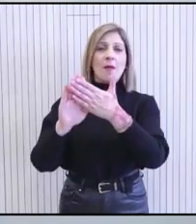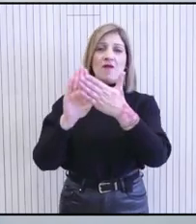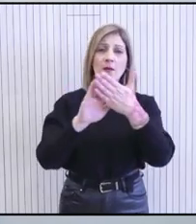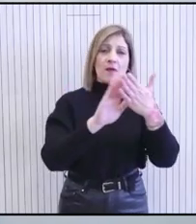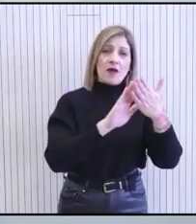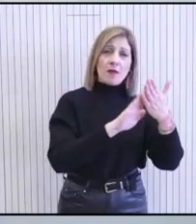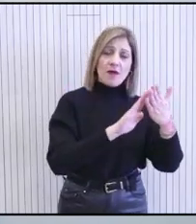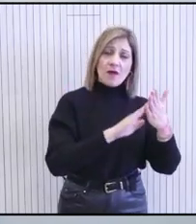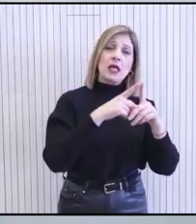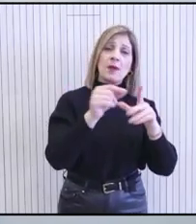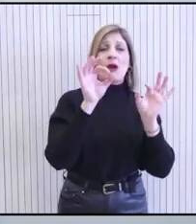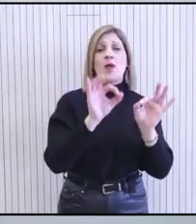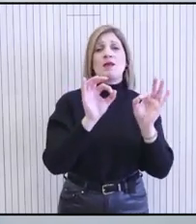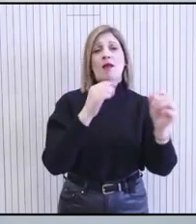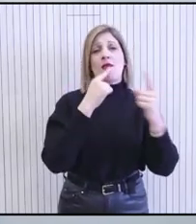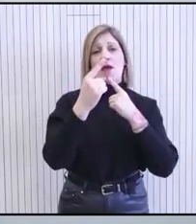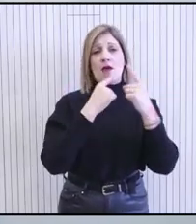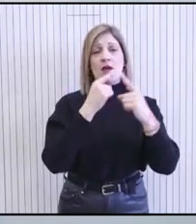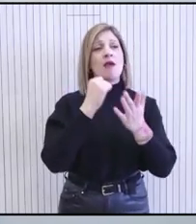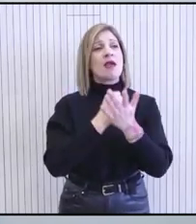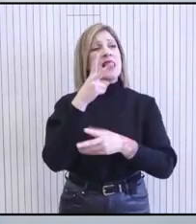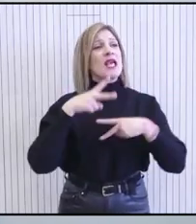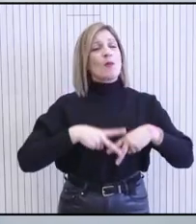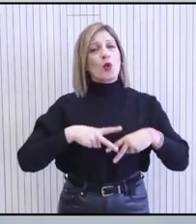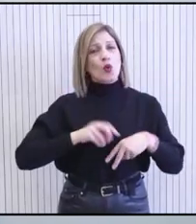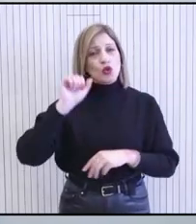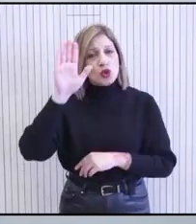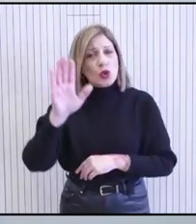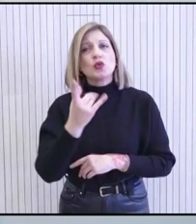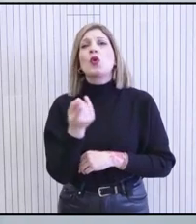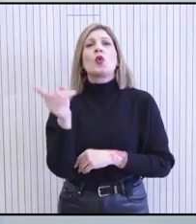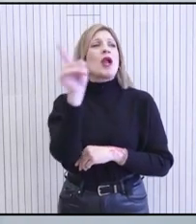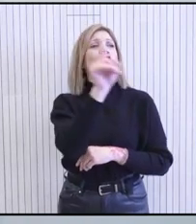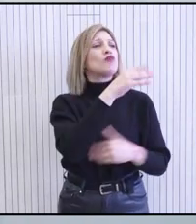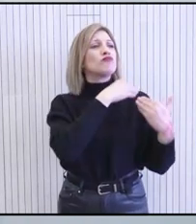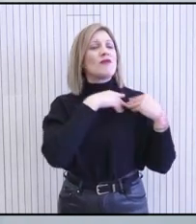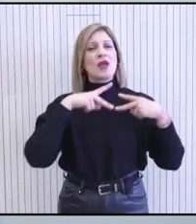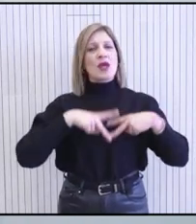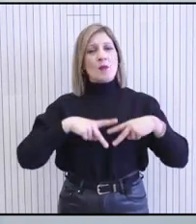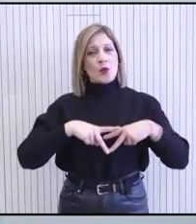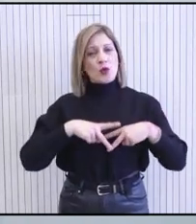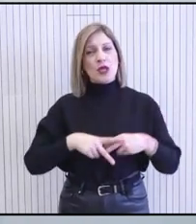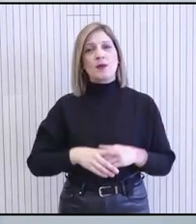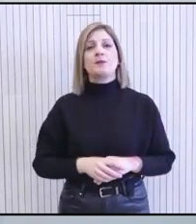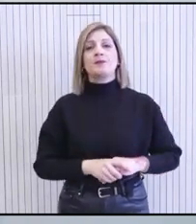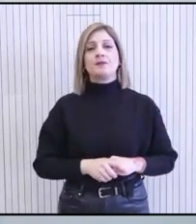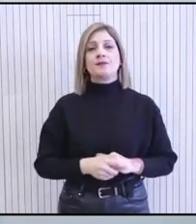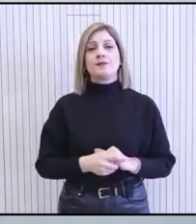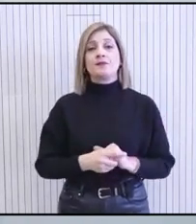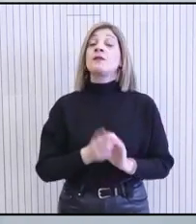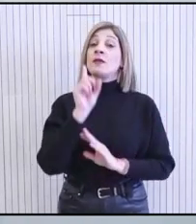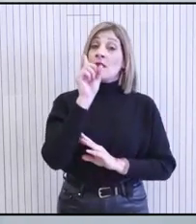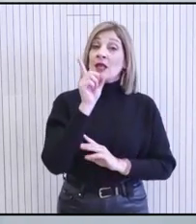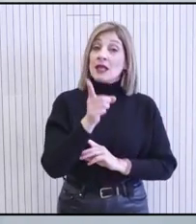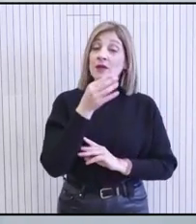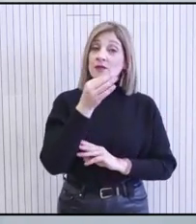αντιληπτό, είτε του Πρόεδρου της Δημοκρατίας, είτε του Υπουργού Εξωτερικών, είτε οποιοδήποτε αξιωματούχου της Κυπριακής Δημοκρατίας, ως το ύψης το θέμα. Εκείνο